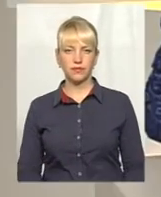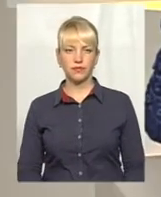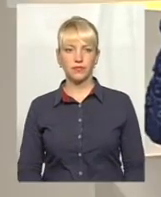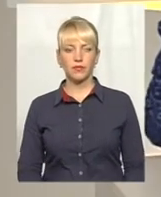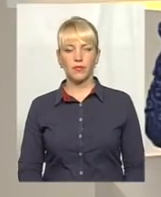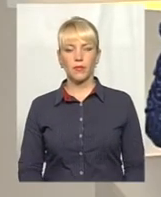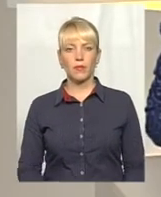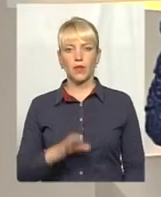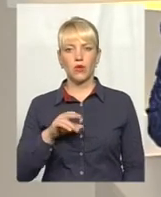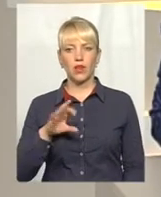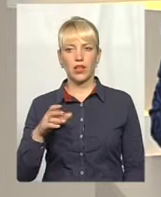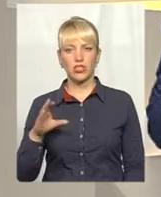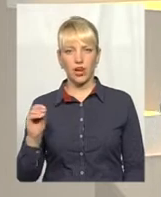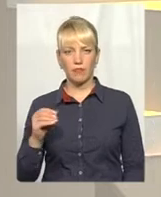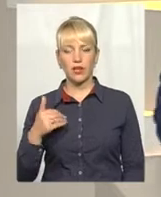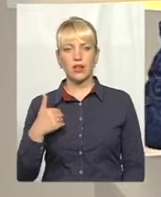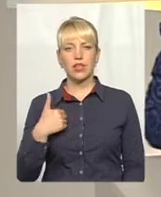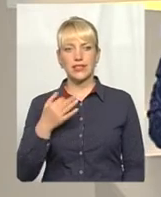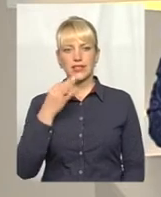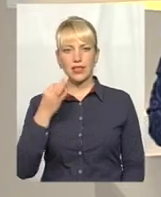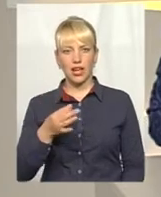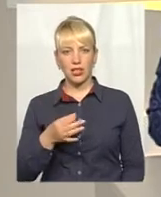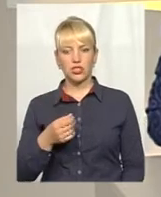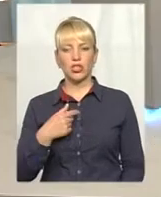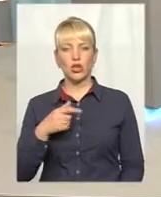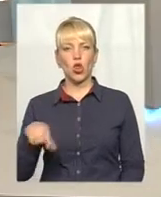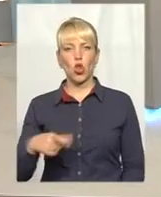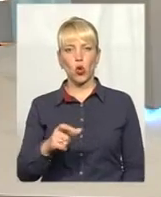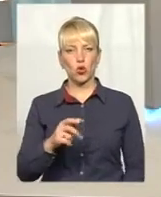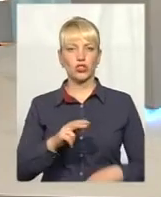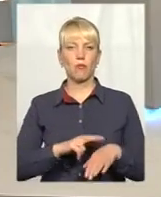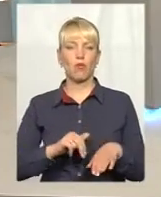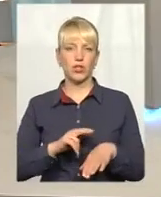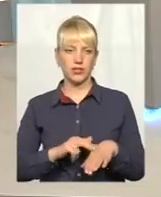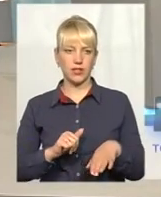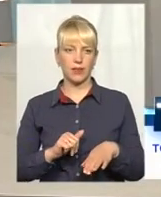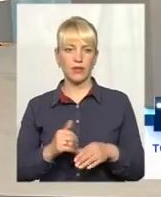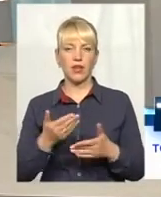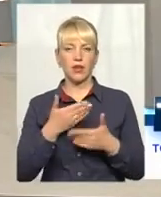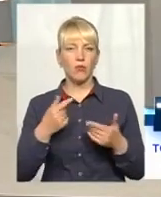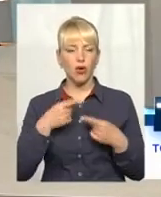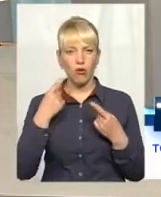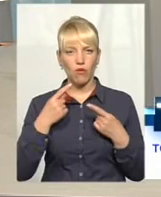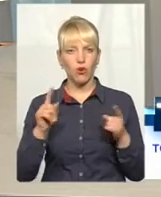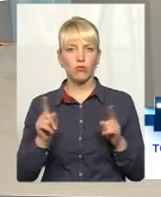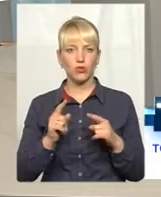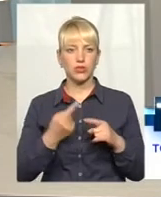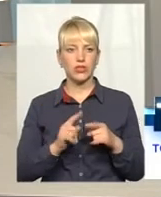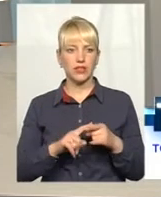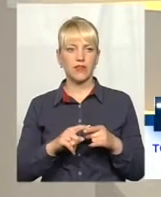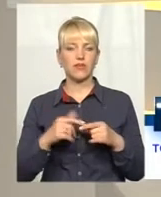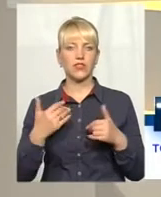Олеже Олександровичу, скажіть, будь ласка, власне, дорожня поліція, ми говоримо, що це вже